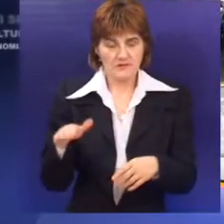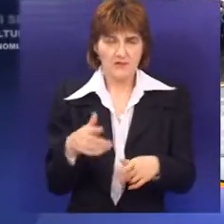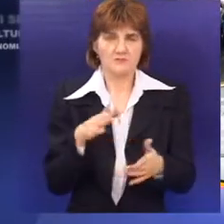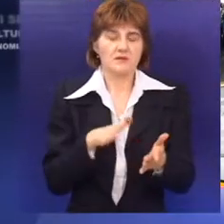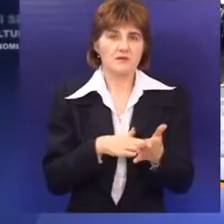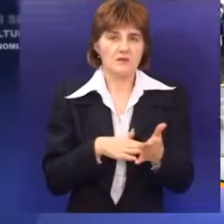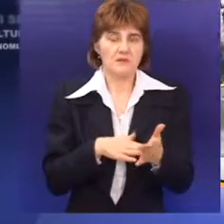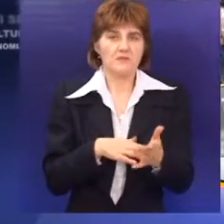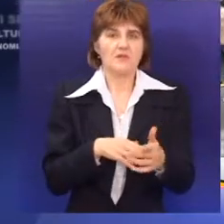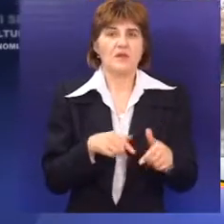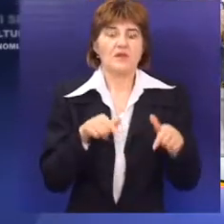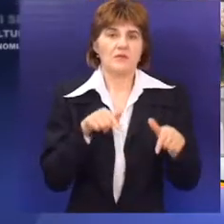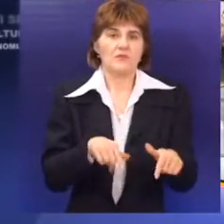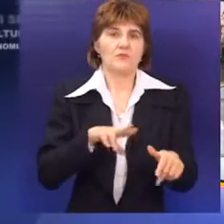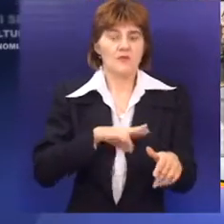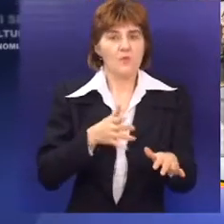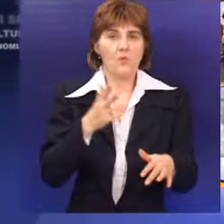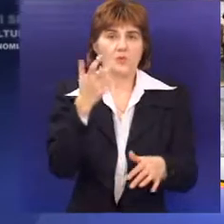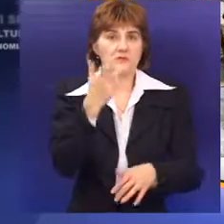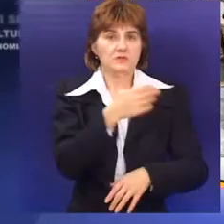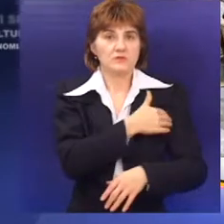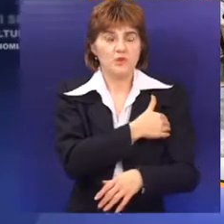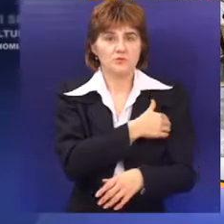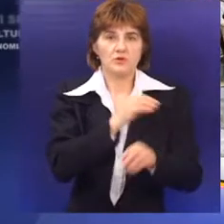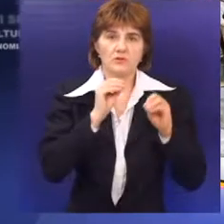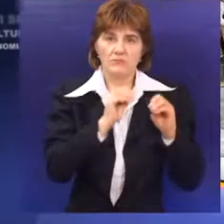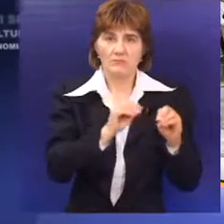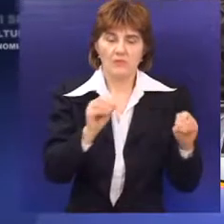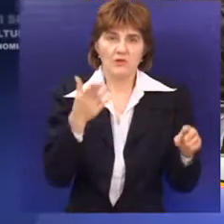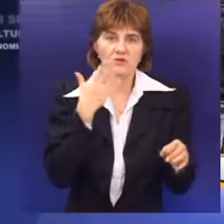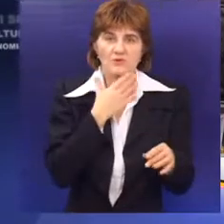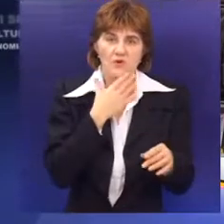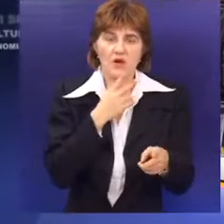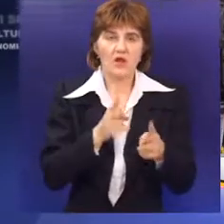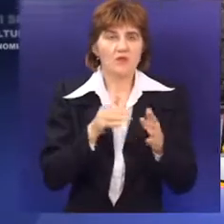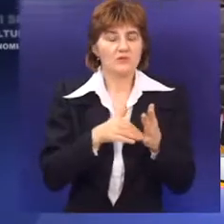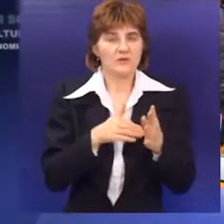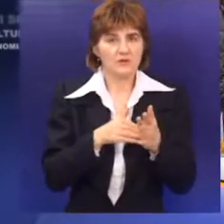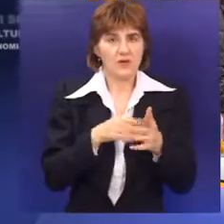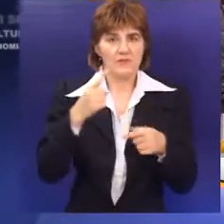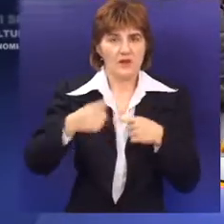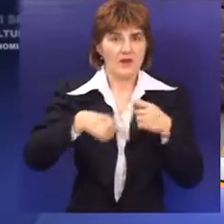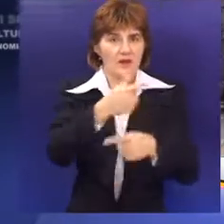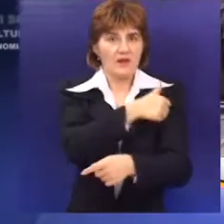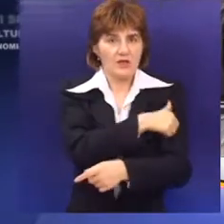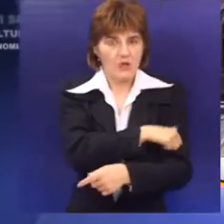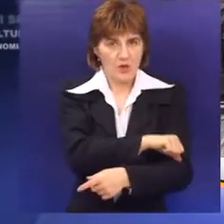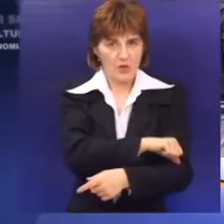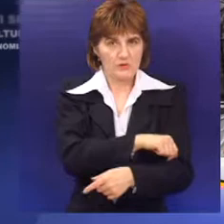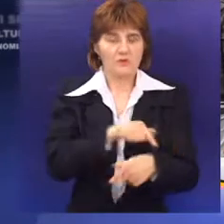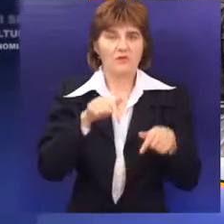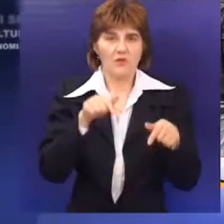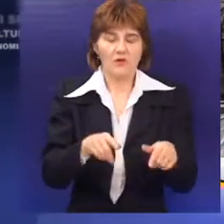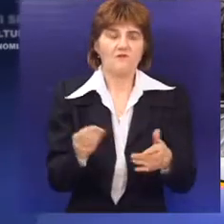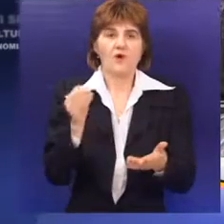učesnici akvarijusa iz ove godine preko 300 učenika osnovne škole Jovan Mikić. Naredne godine na proleće Subotici